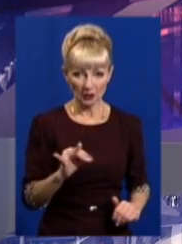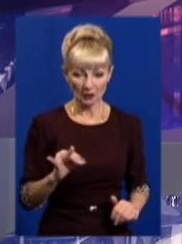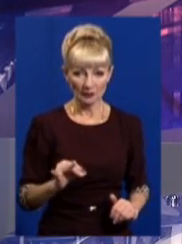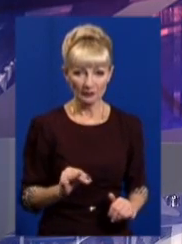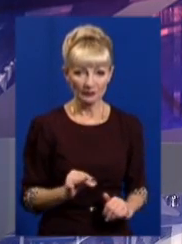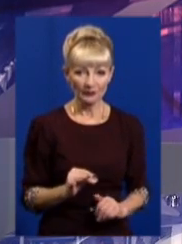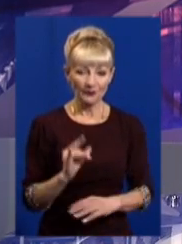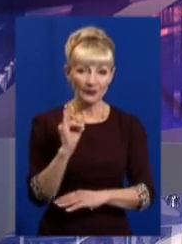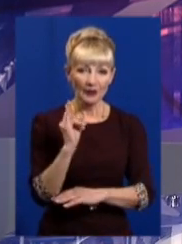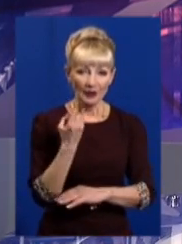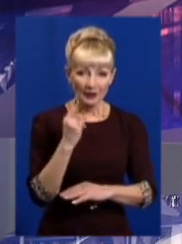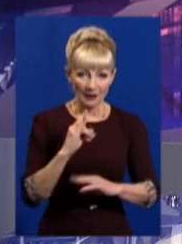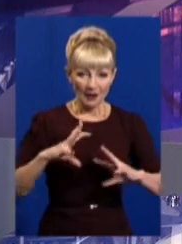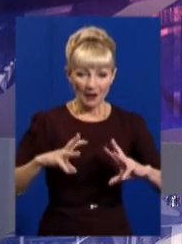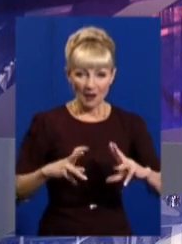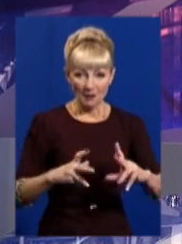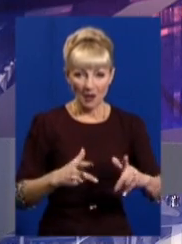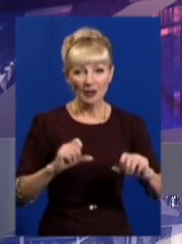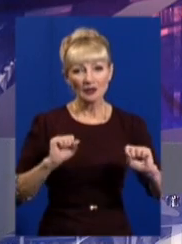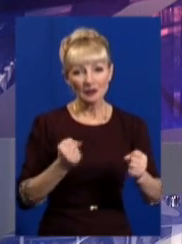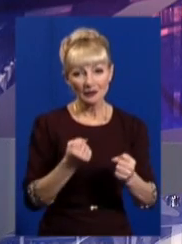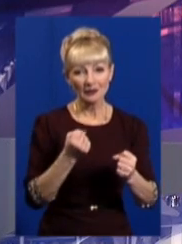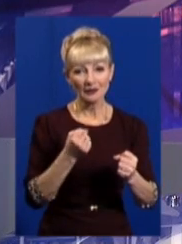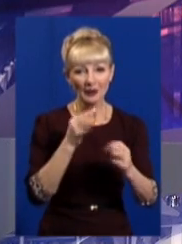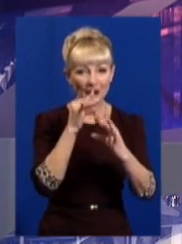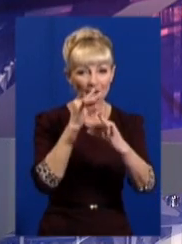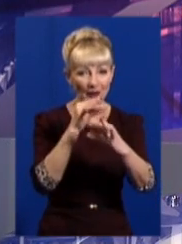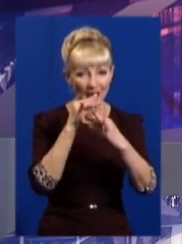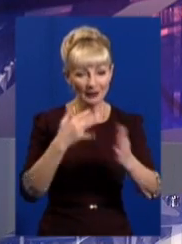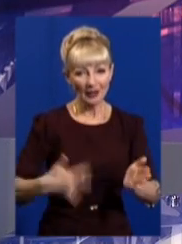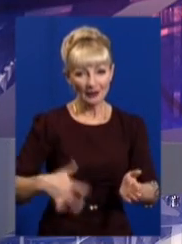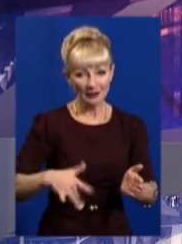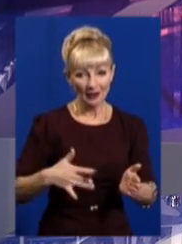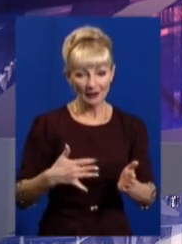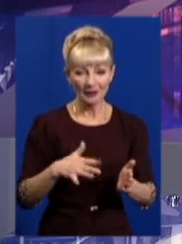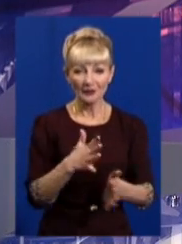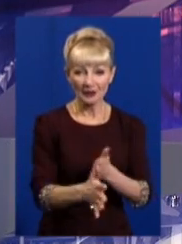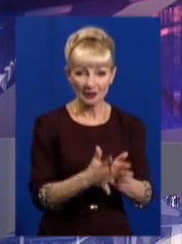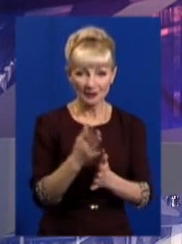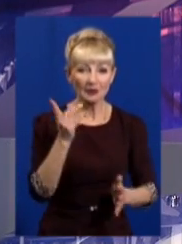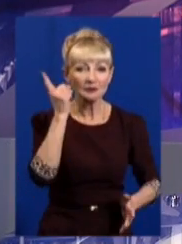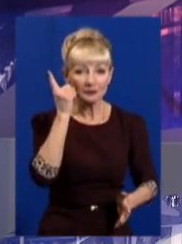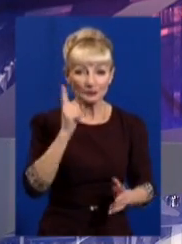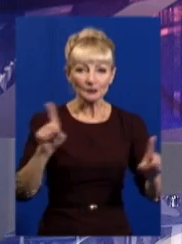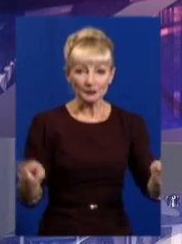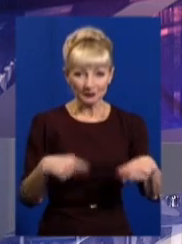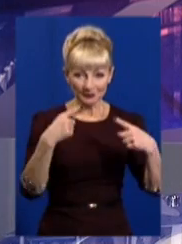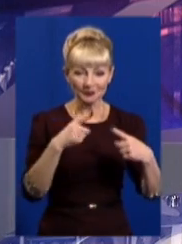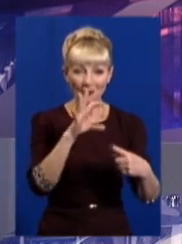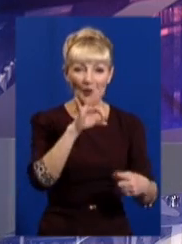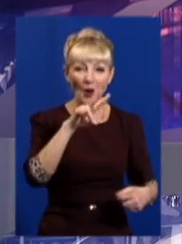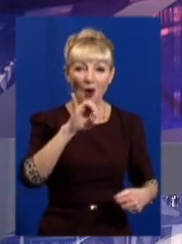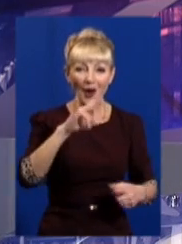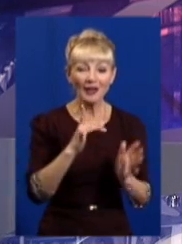Ляльки, комбайни та швидки, флейту, гітари, велосипеди та телефони. За два тижні організатори проєкту «Олені Святого